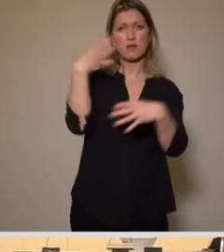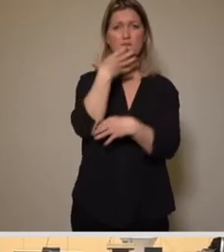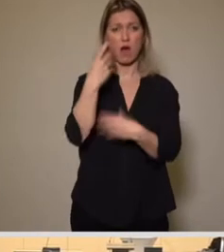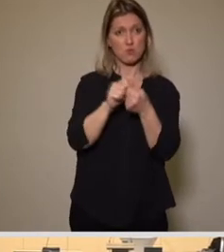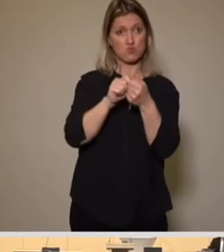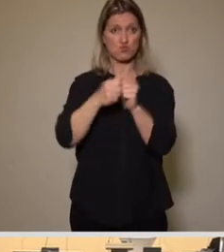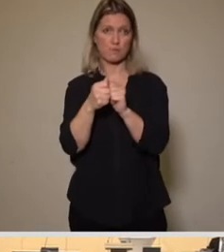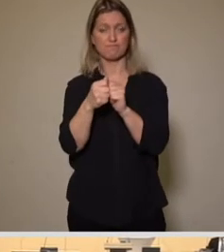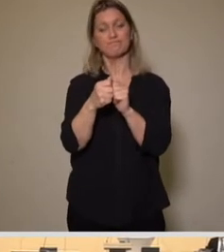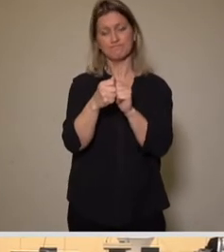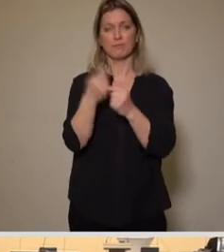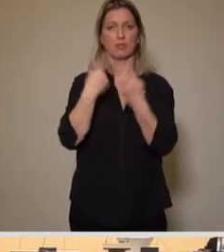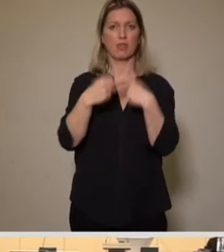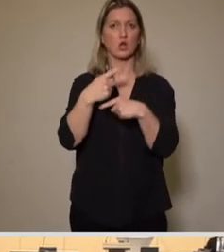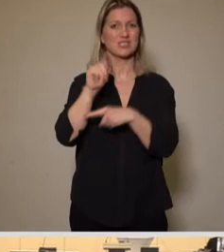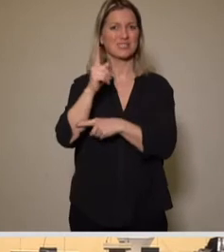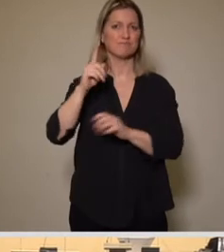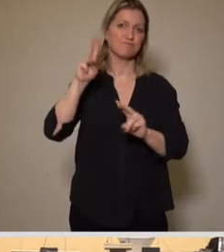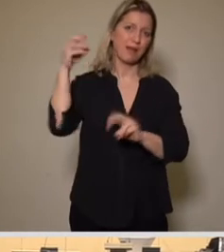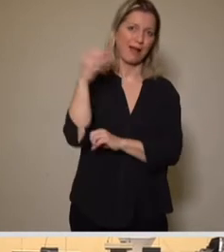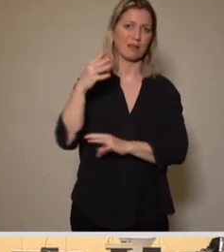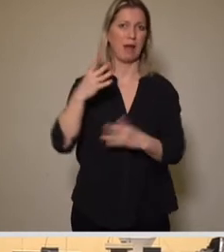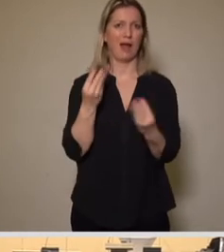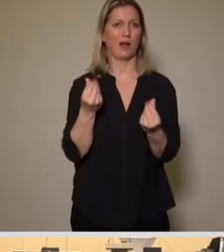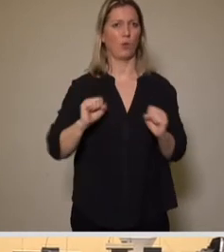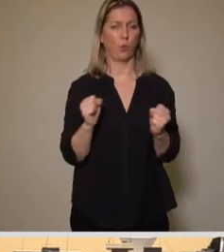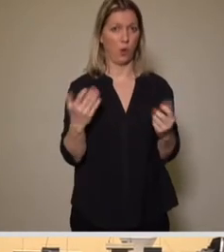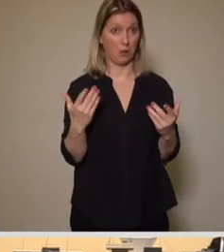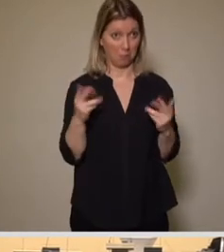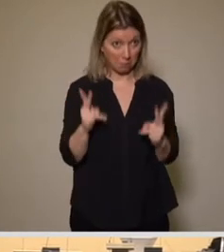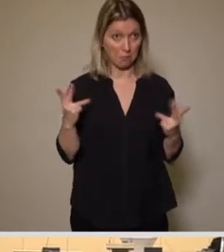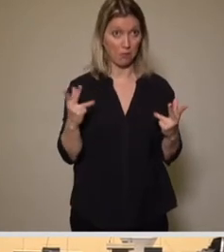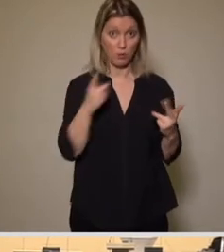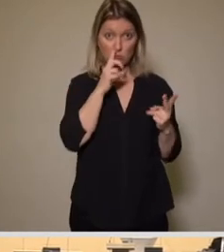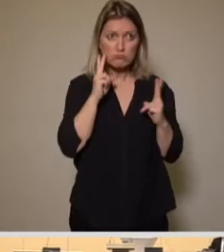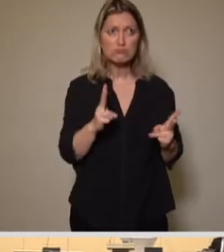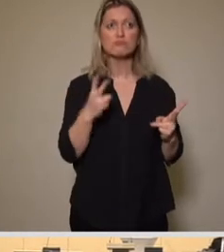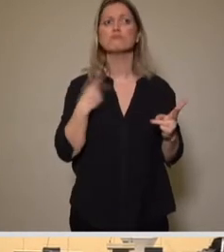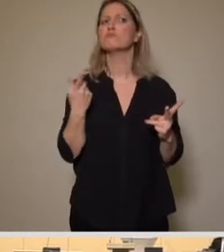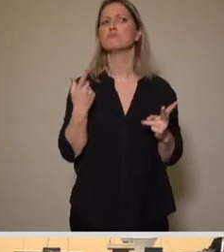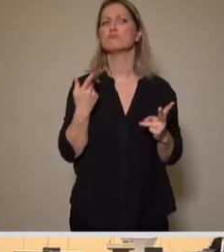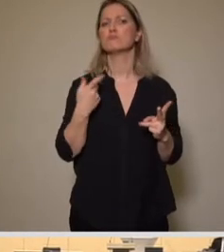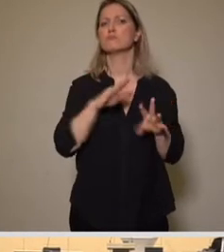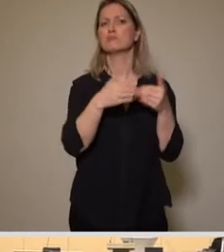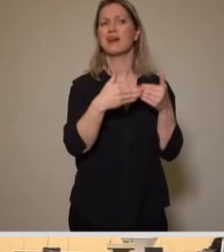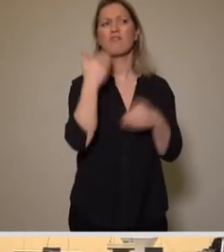Licht ausgetauscht wird. Und wenn das so ist, brauchen wir eine Diskussion vor Ort mit den Bürgern.